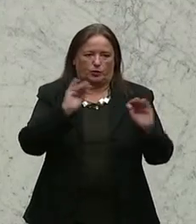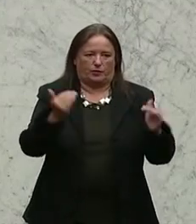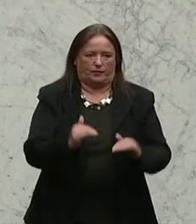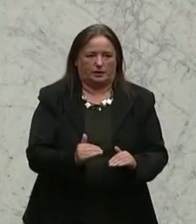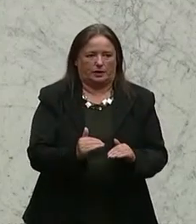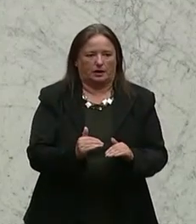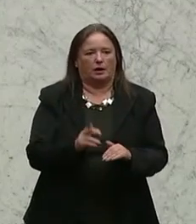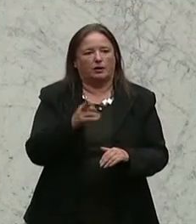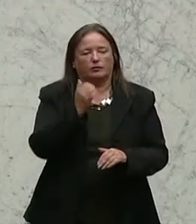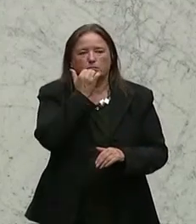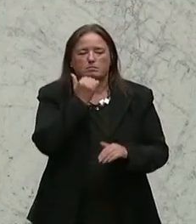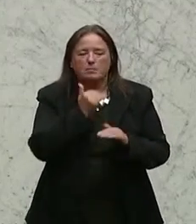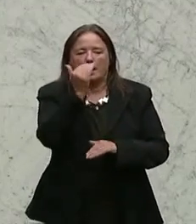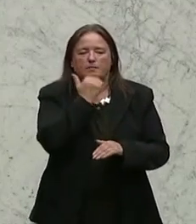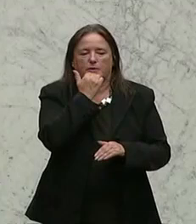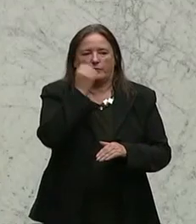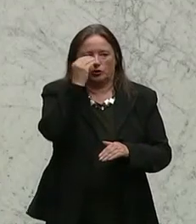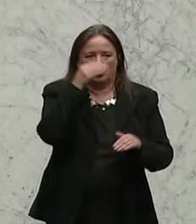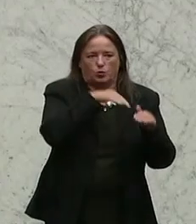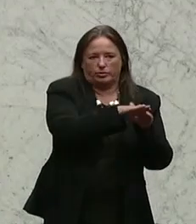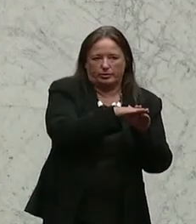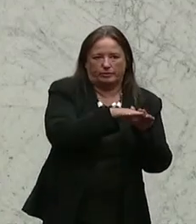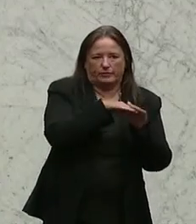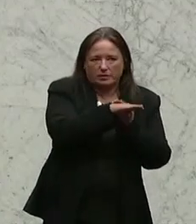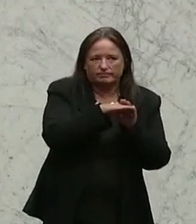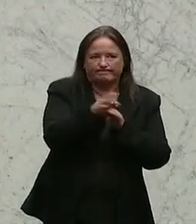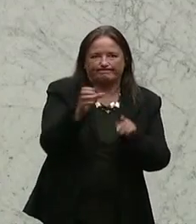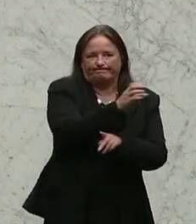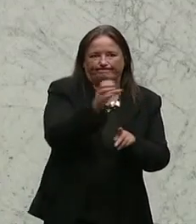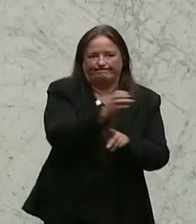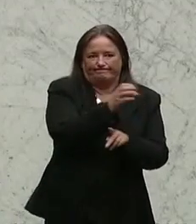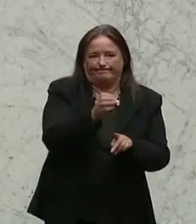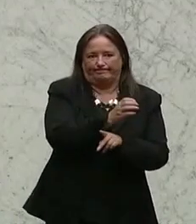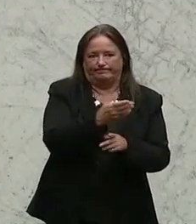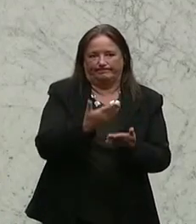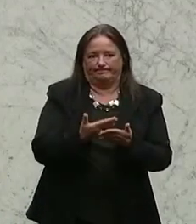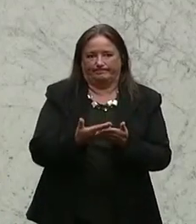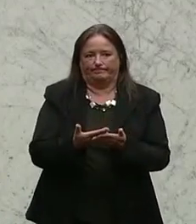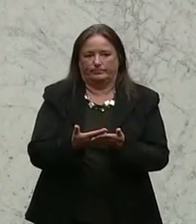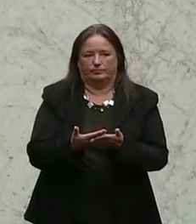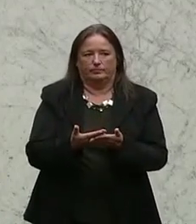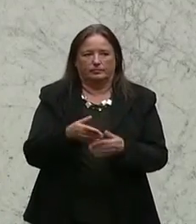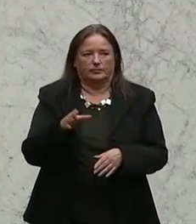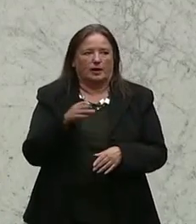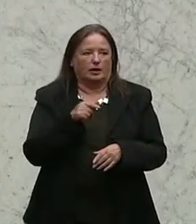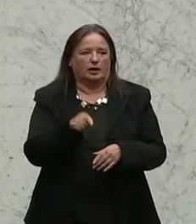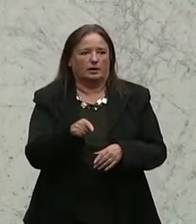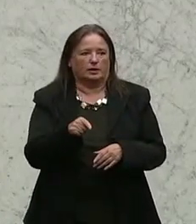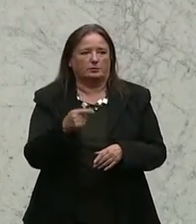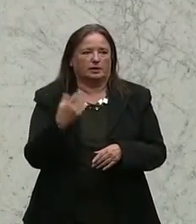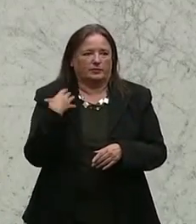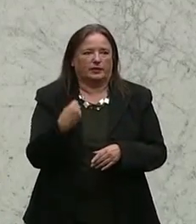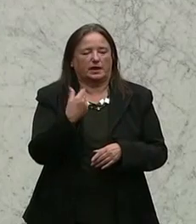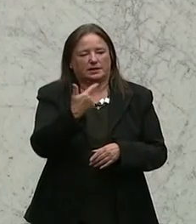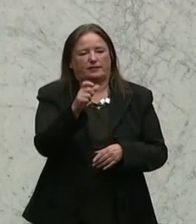sich leisten können, damit in Privatschulen fliehen werden. Und damit im Grunde genommen erst recht eine